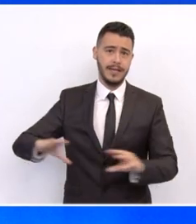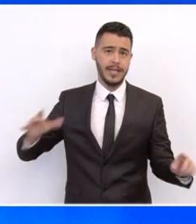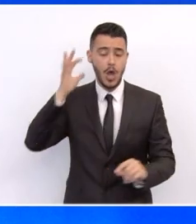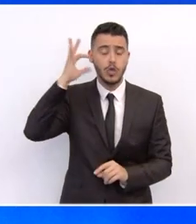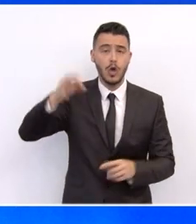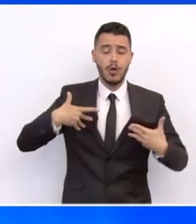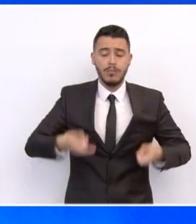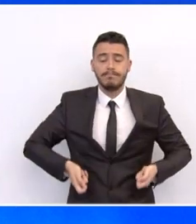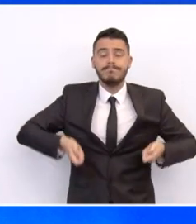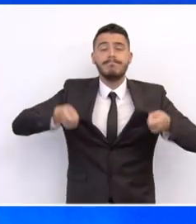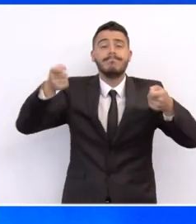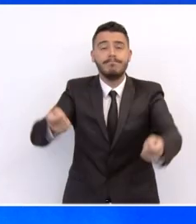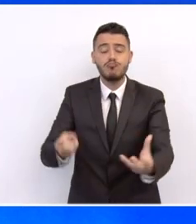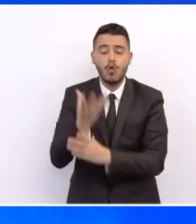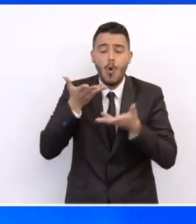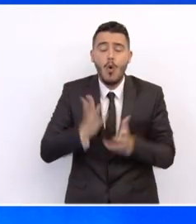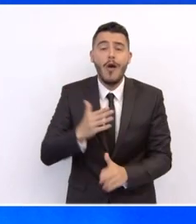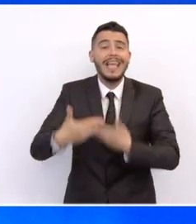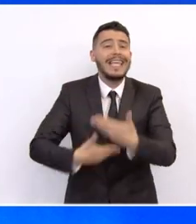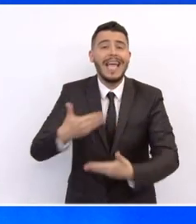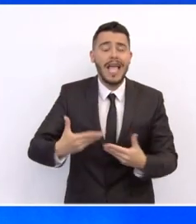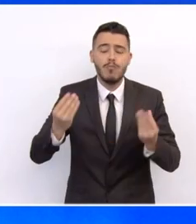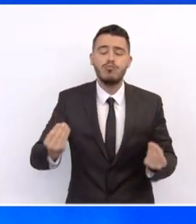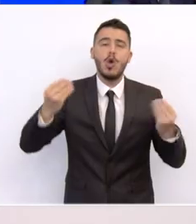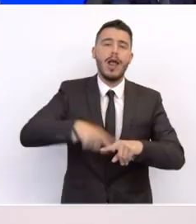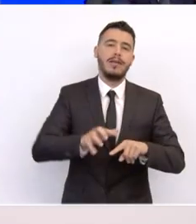χώρας μας στη Νέα Γενιά, την Ελλάδα του μέλλοντος. Σας ευχαριστώ.